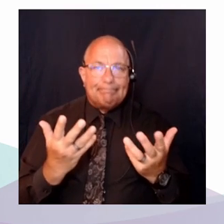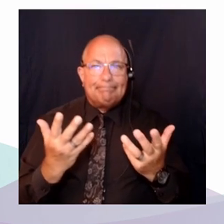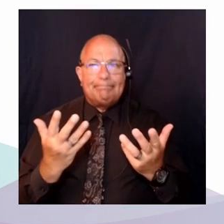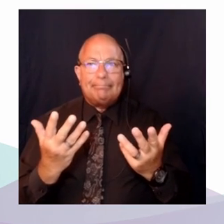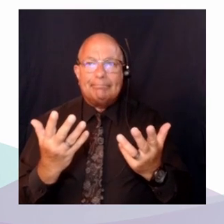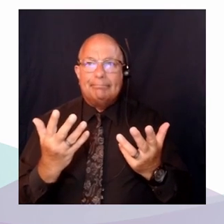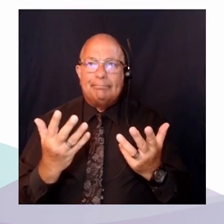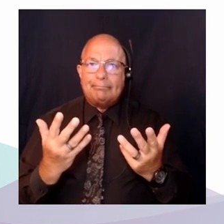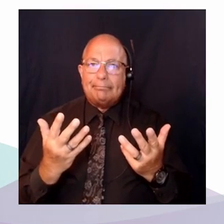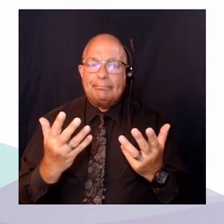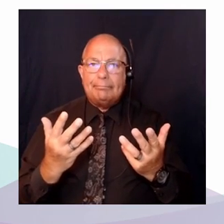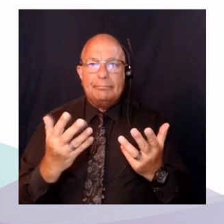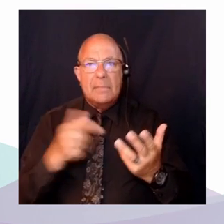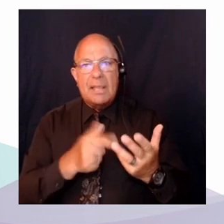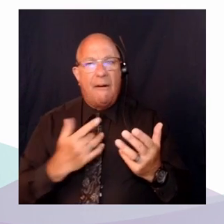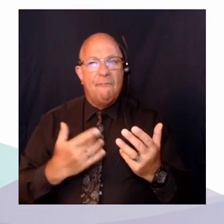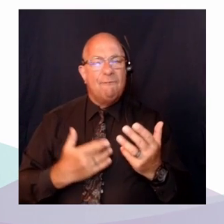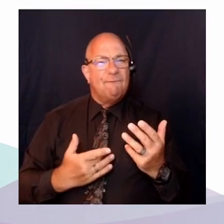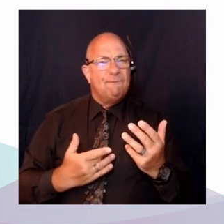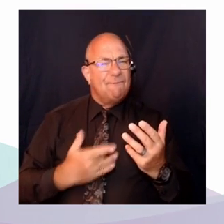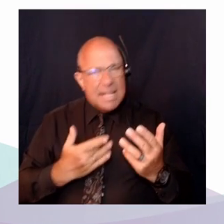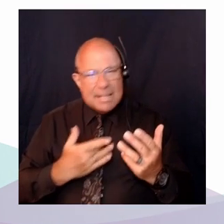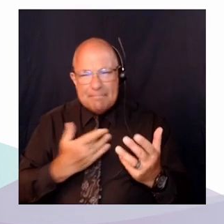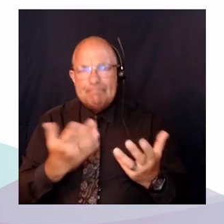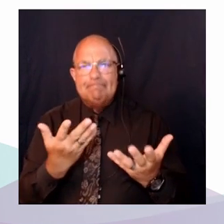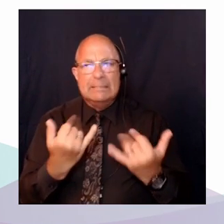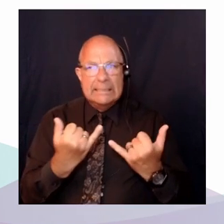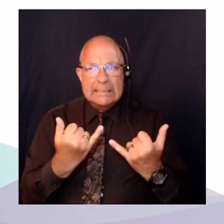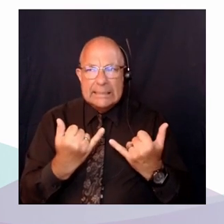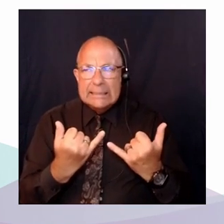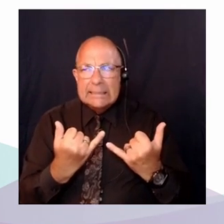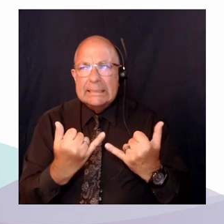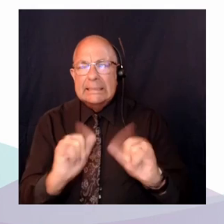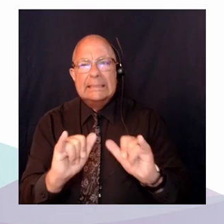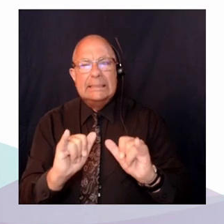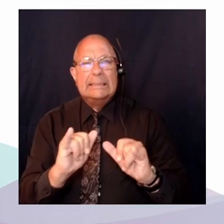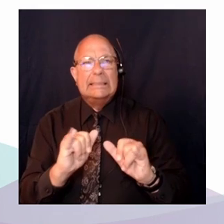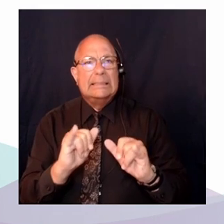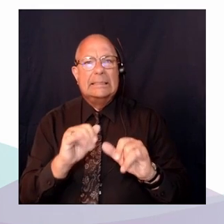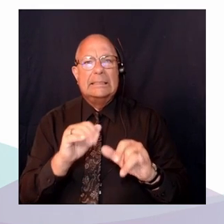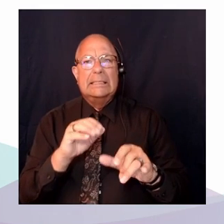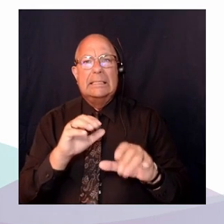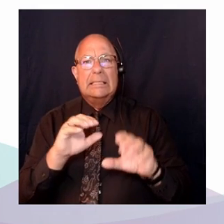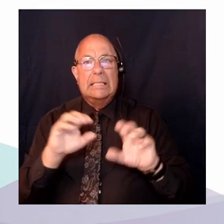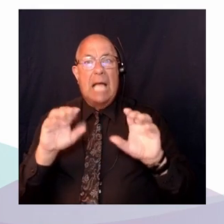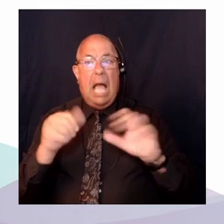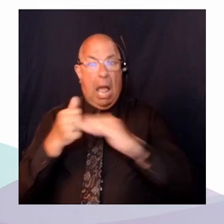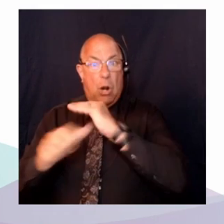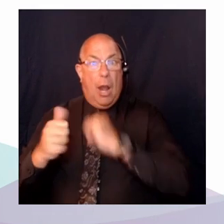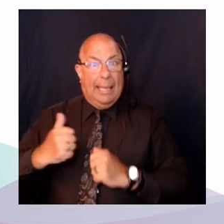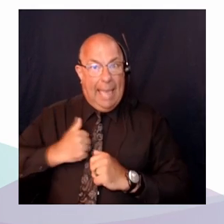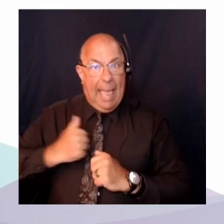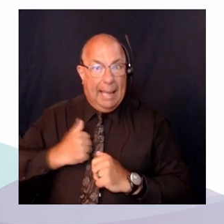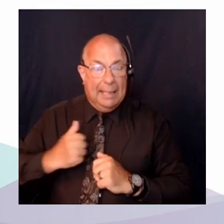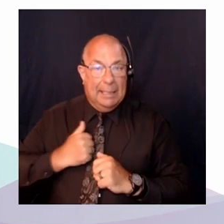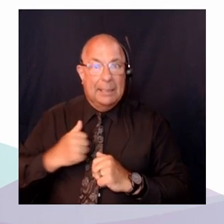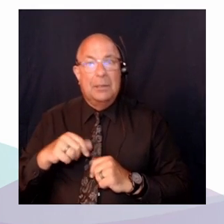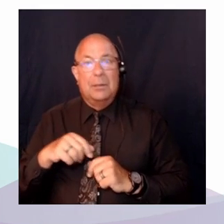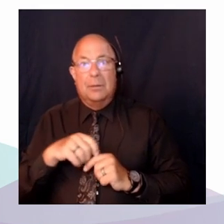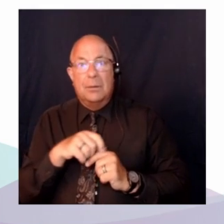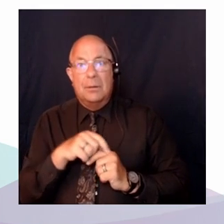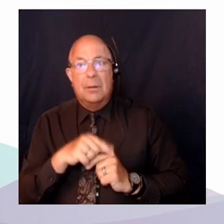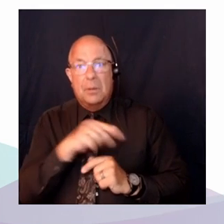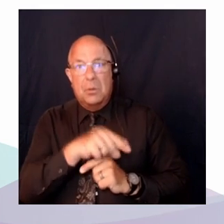les droits, et en particulier les droits économiques et sociaux. Bon, ça ne répond pas directement à votre question, professeur Martel, mais